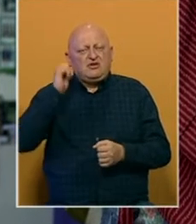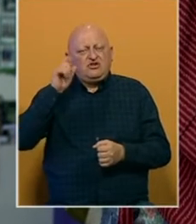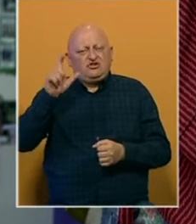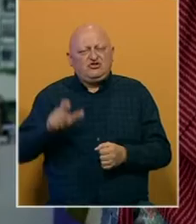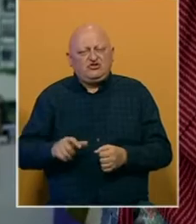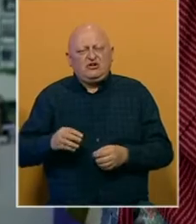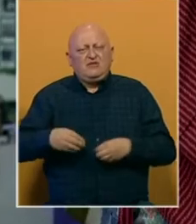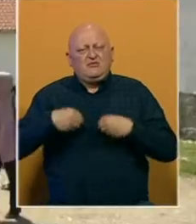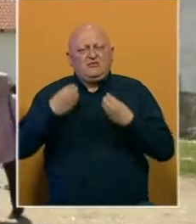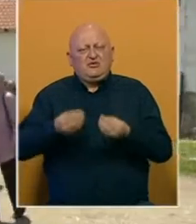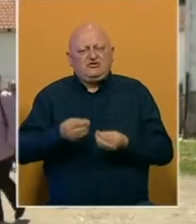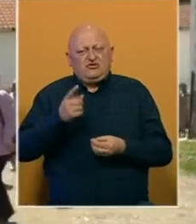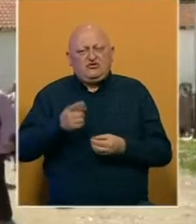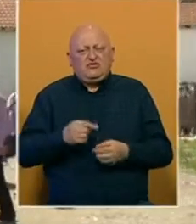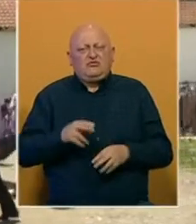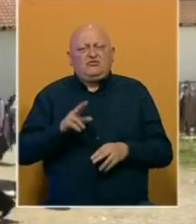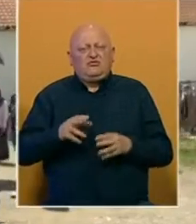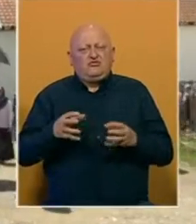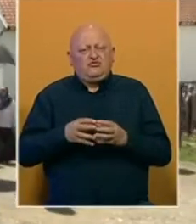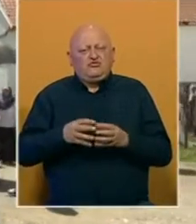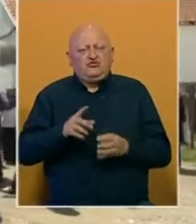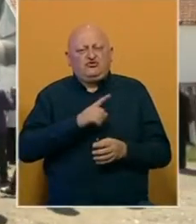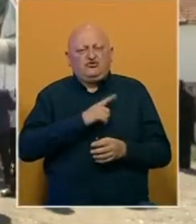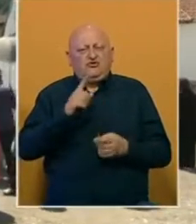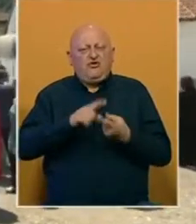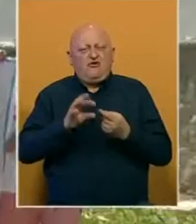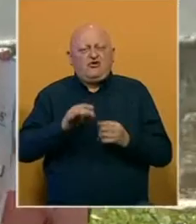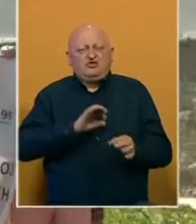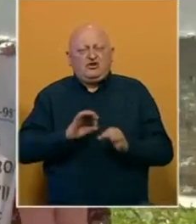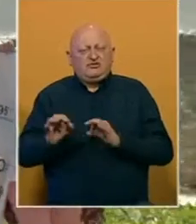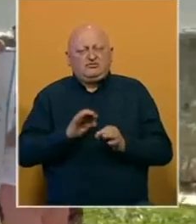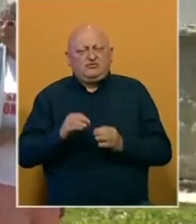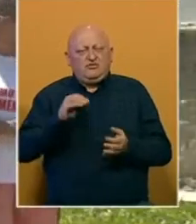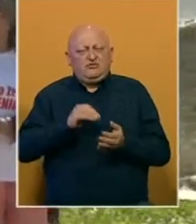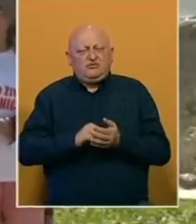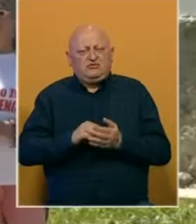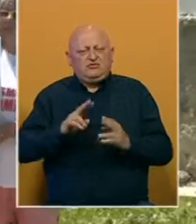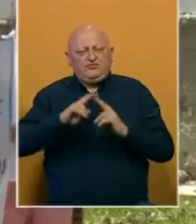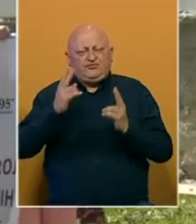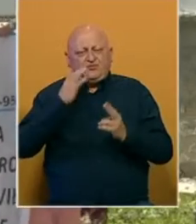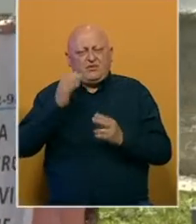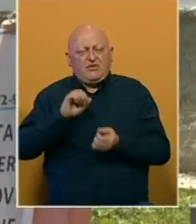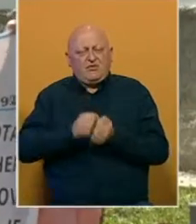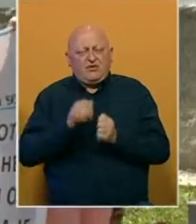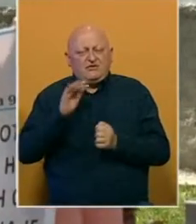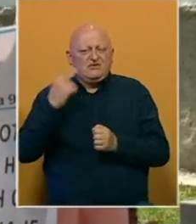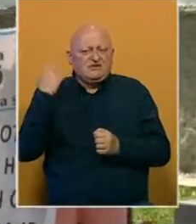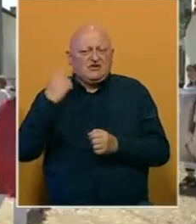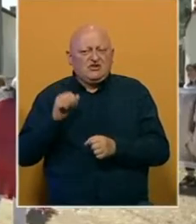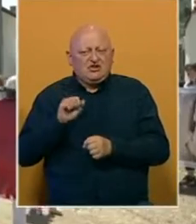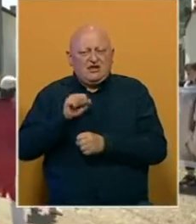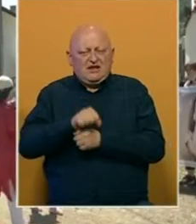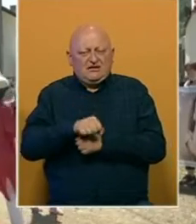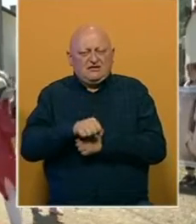da govore o tome. Upravo je udruženje žrtava u Foči i organizovalo obilježavanje Međunarodnog dana borbe protiv seksualnog